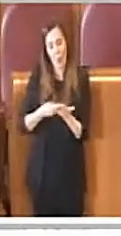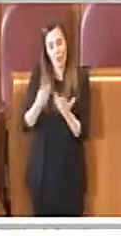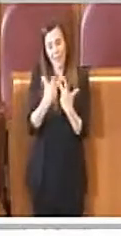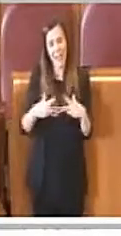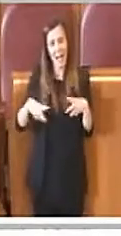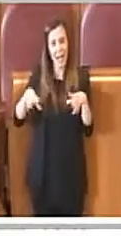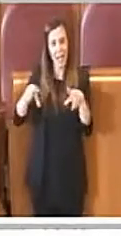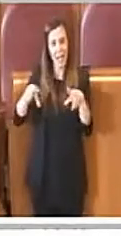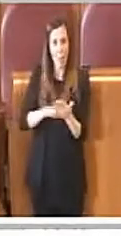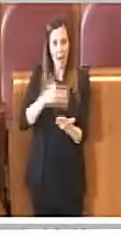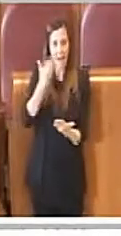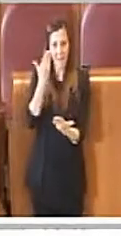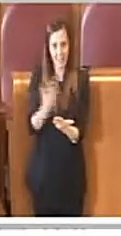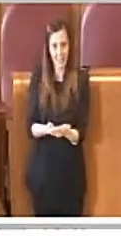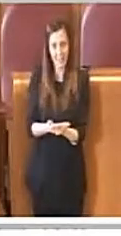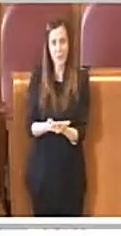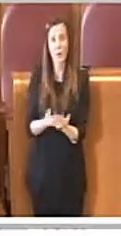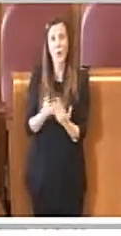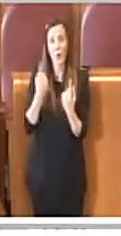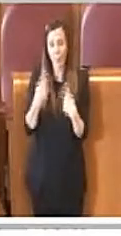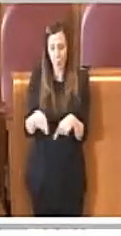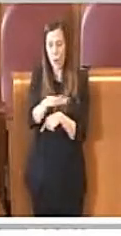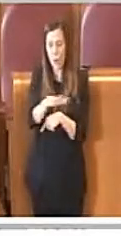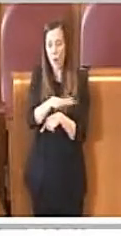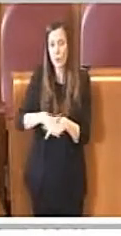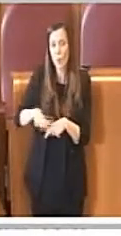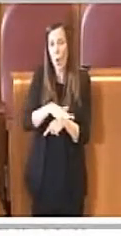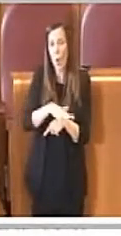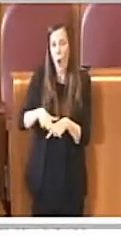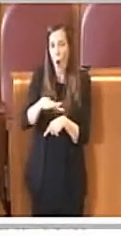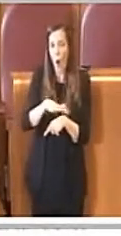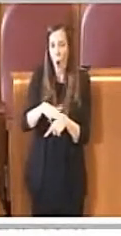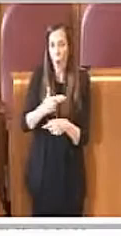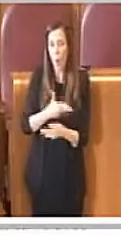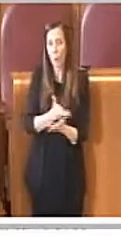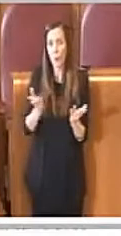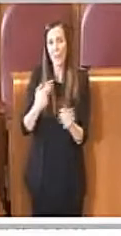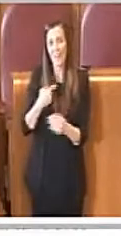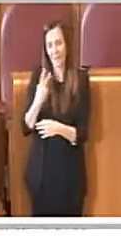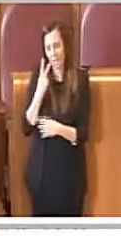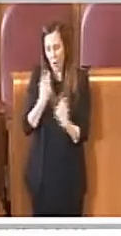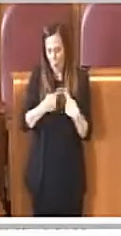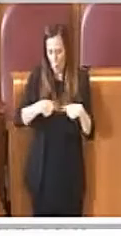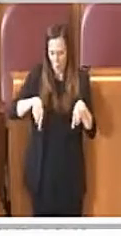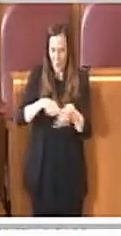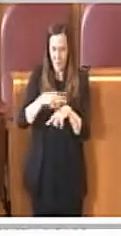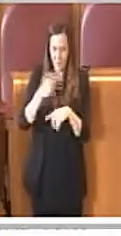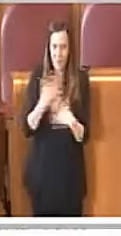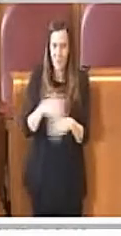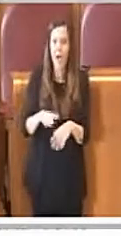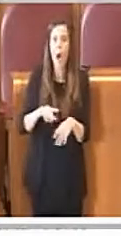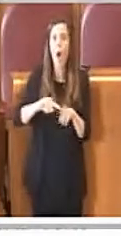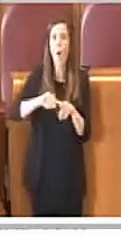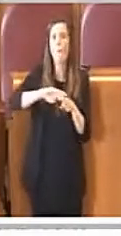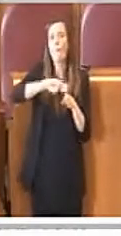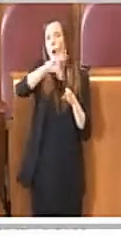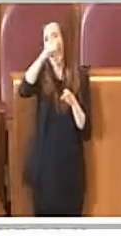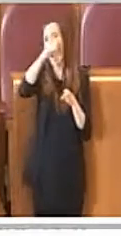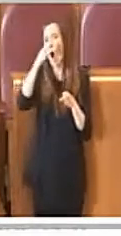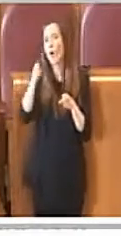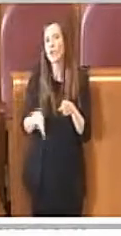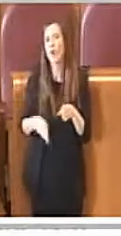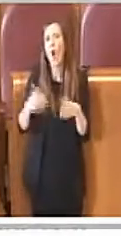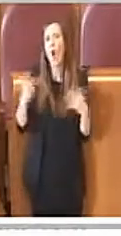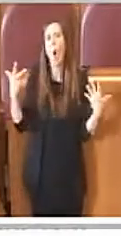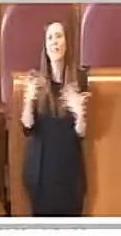che includono anche la rivisitazione dell'occupazione di suolo pubblico. Ne abbiamo visti alcuni in commissione, quello del portico dottale che non capiamo ancora